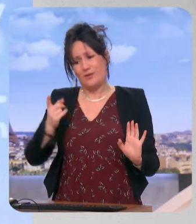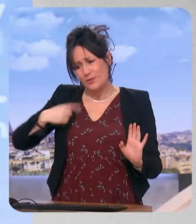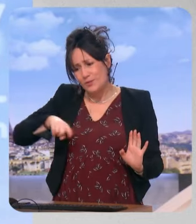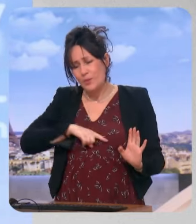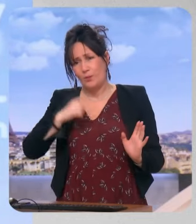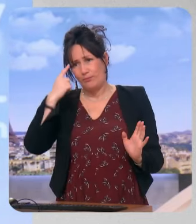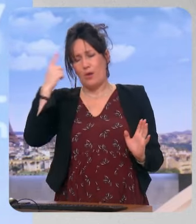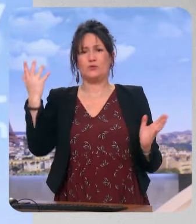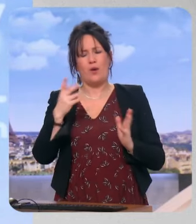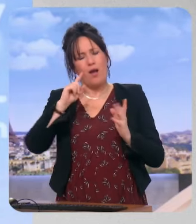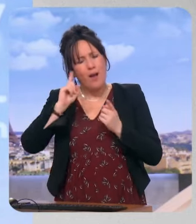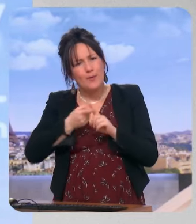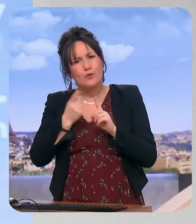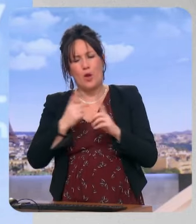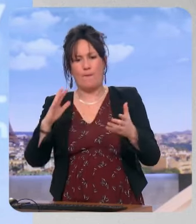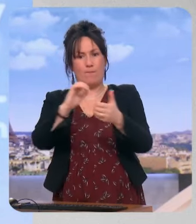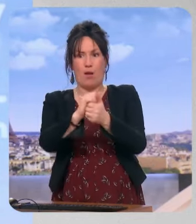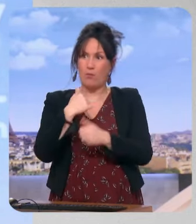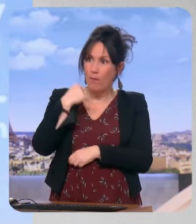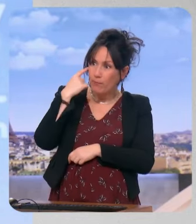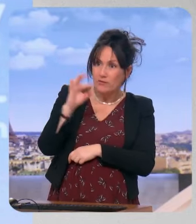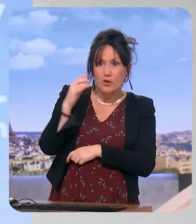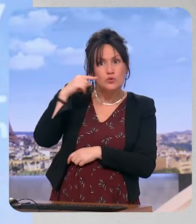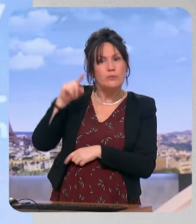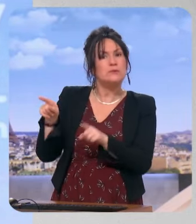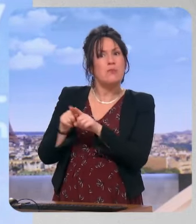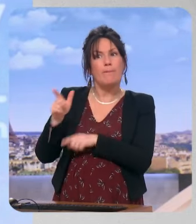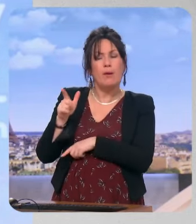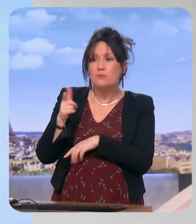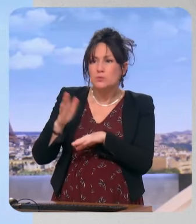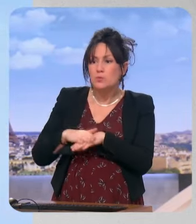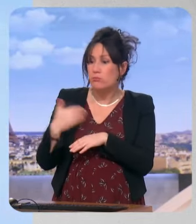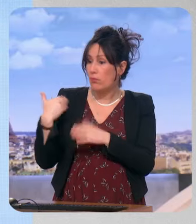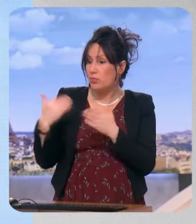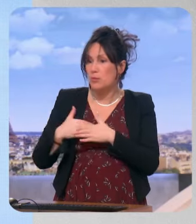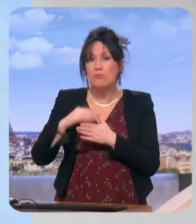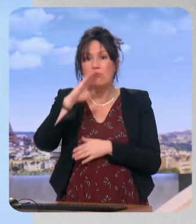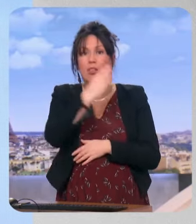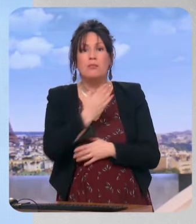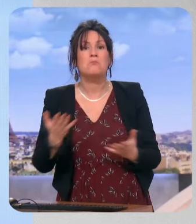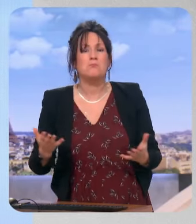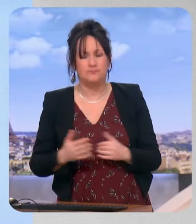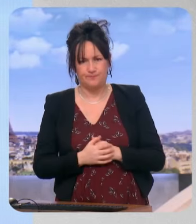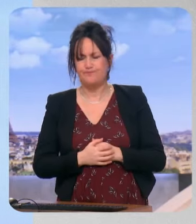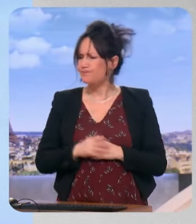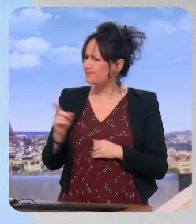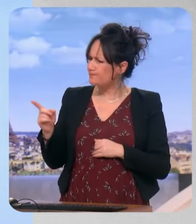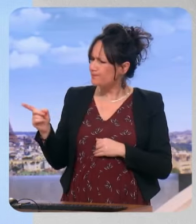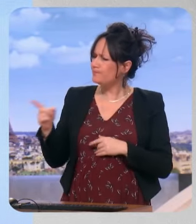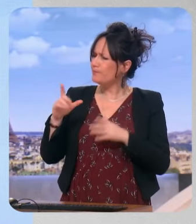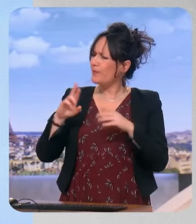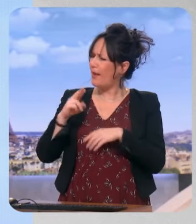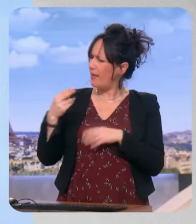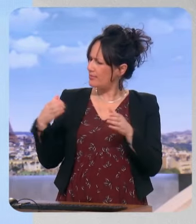initiatives de paix. Je crois que la France Insoumise le souhaitait aussi mais visiblement ils ont dû changer d'avis dans la nuit. Votre tête de liste aux européennes, Jordan Bardella promet déjà qu'il appellera une